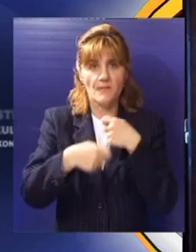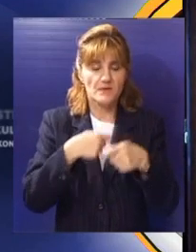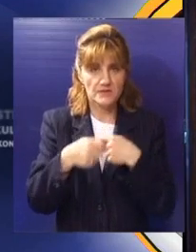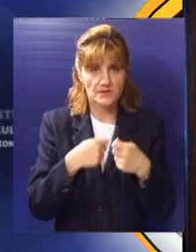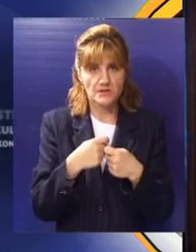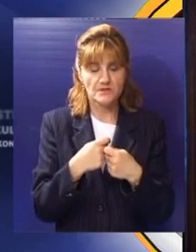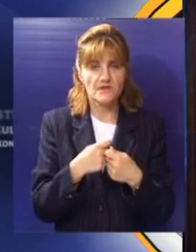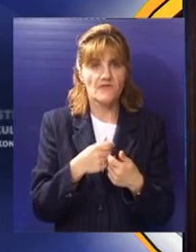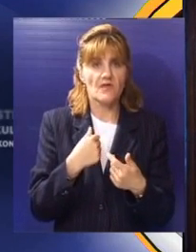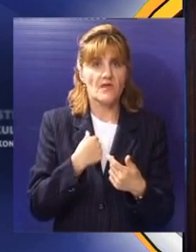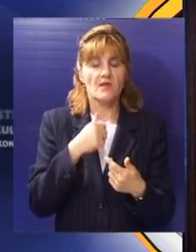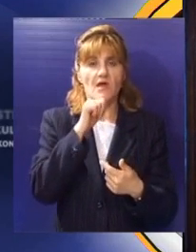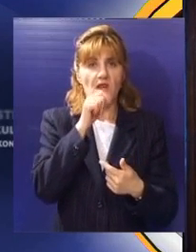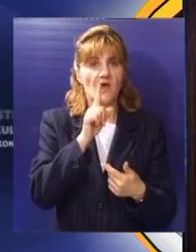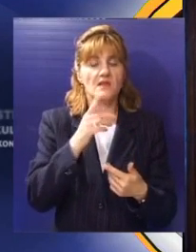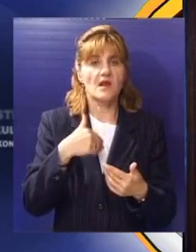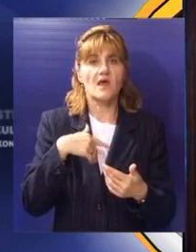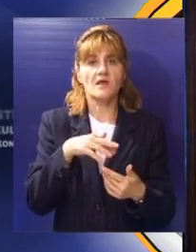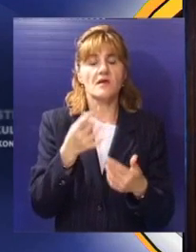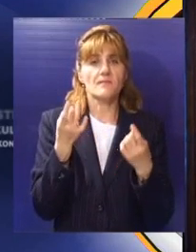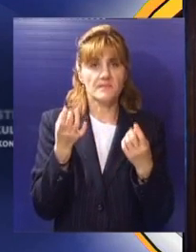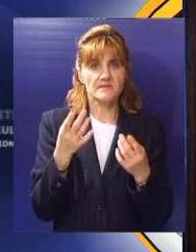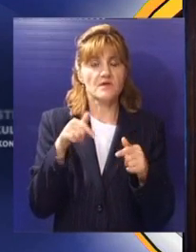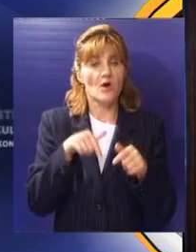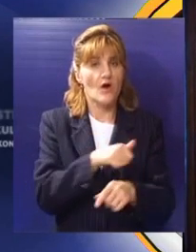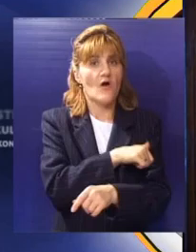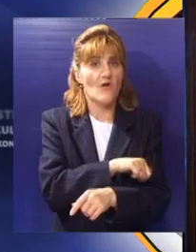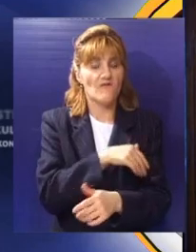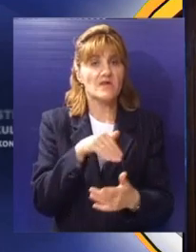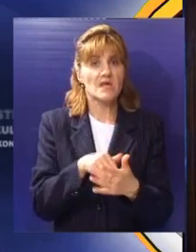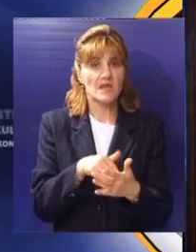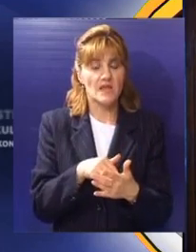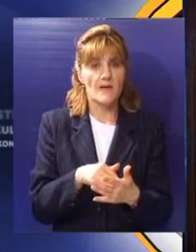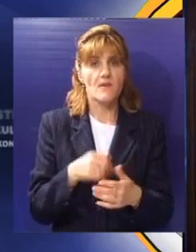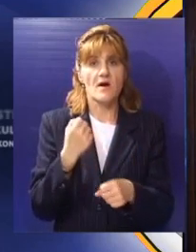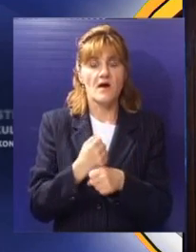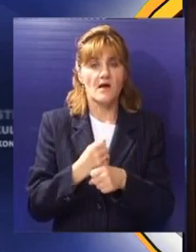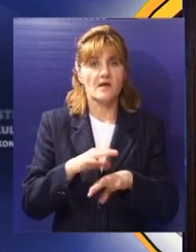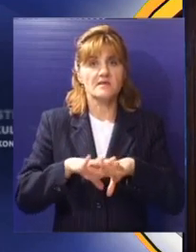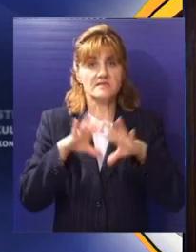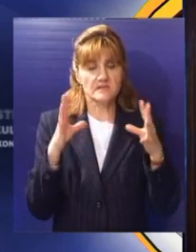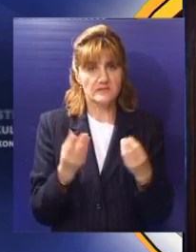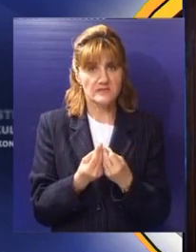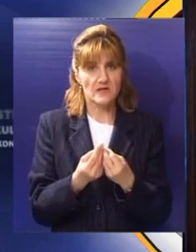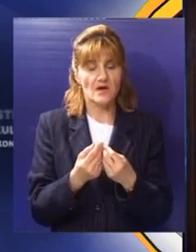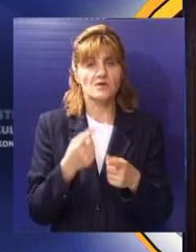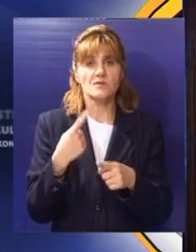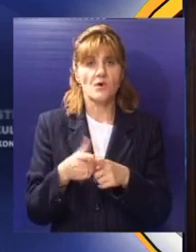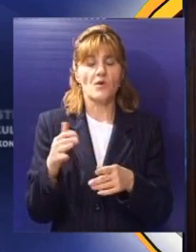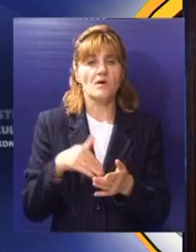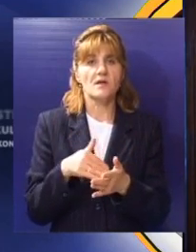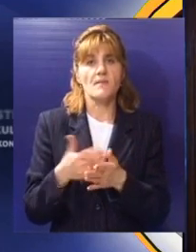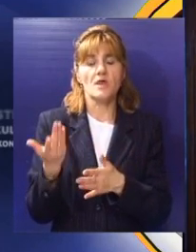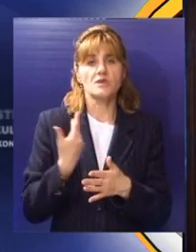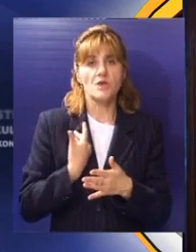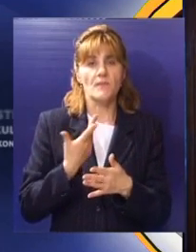možemo rešavati, da mi kada kreiramo budžet kao što smo i ove godine radili, ovo nemojmo raditi iz lokala, ovo ćemo raditi s fondozni kapital uvaganja, ovo možemo dobiti